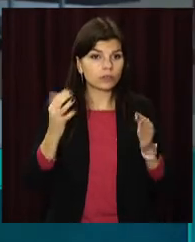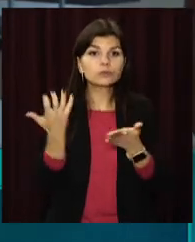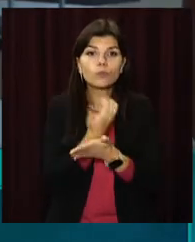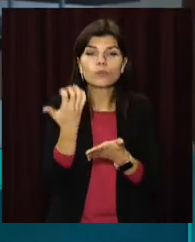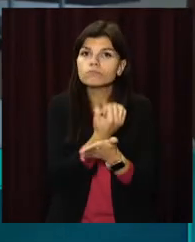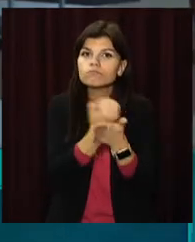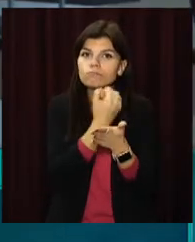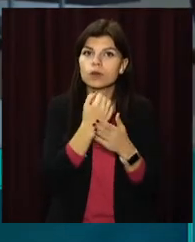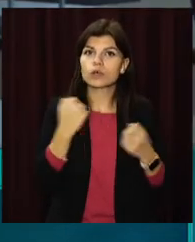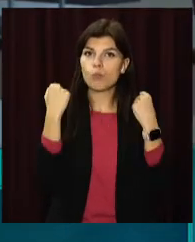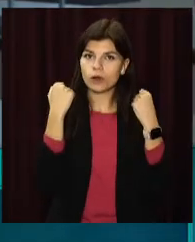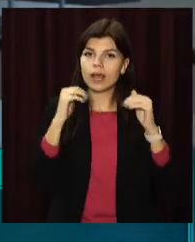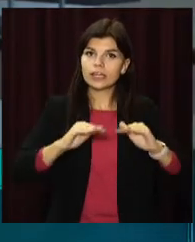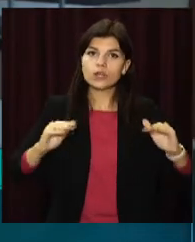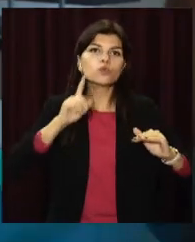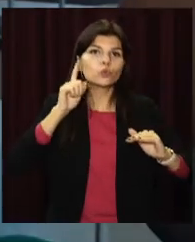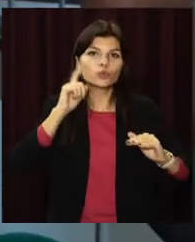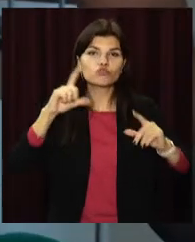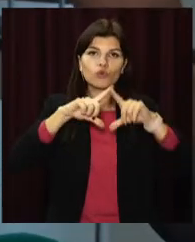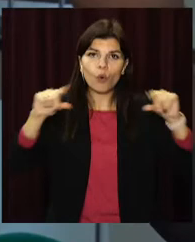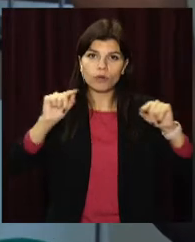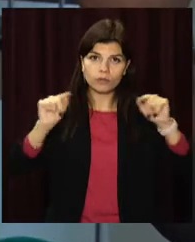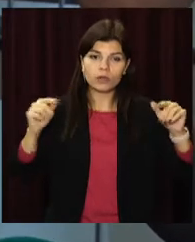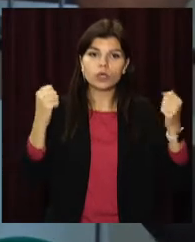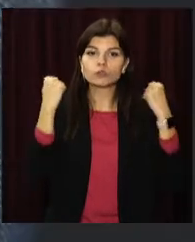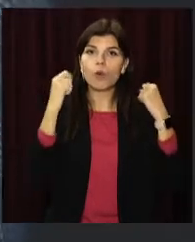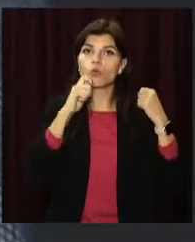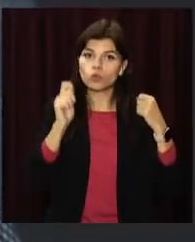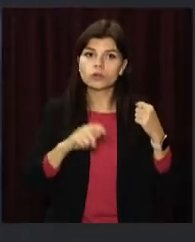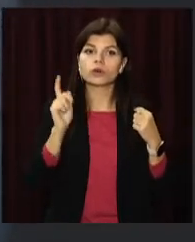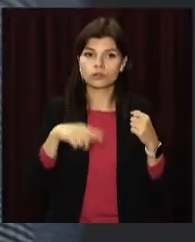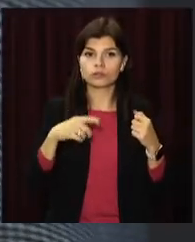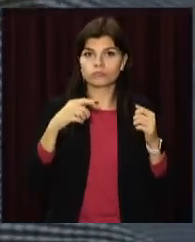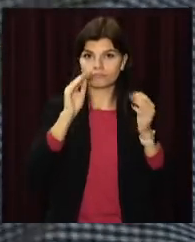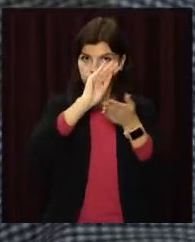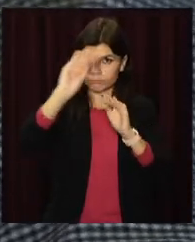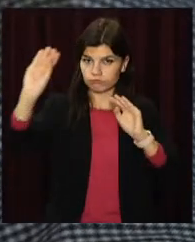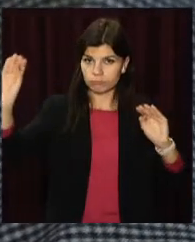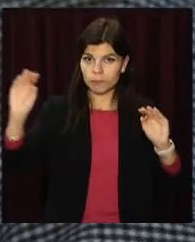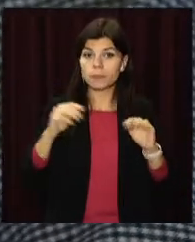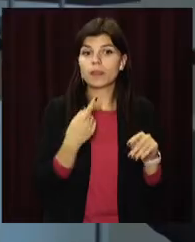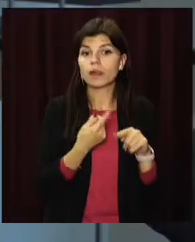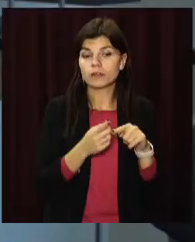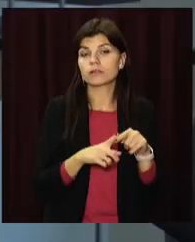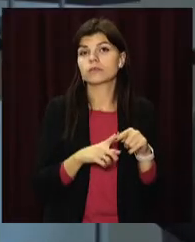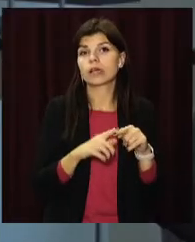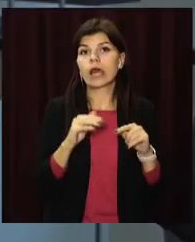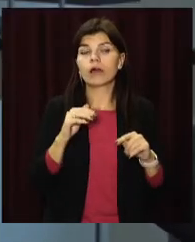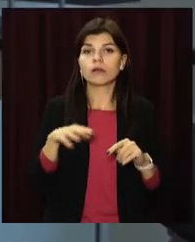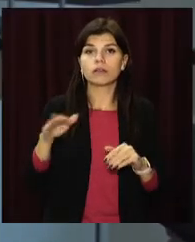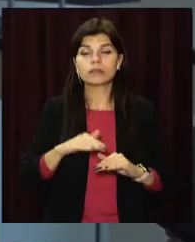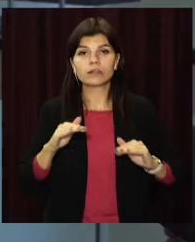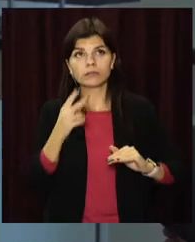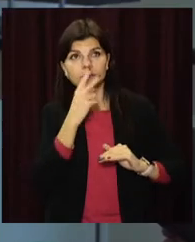спортсменів дитячих спортивних шкіл, спортсменів України, а також міста. Перш за все це залучає дітей до занять